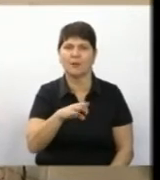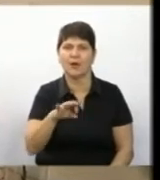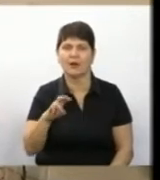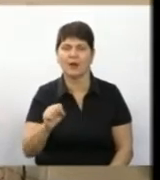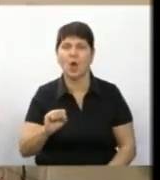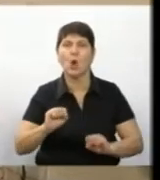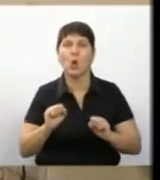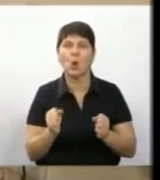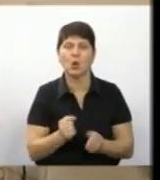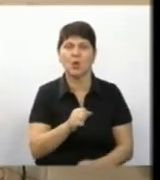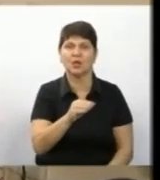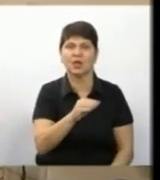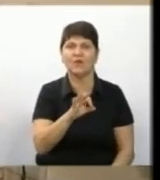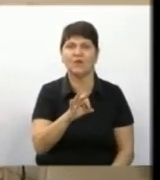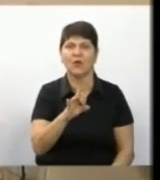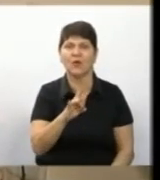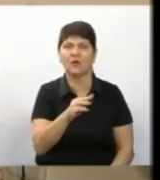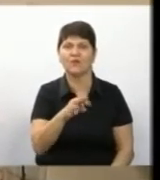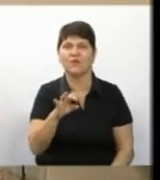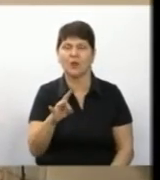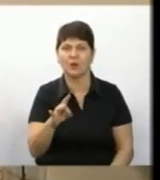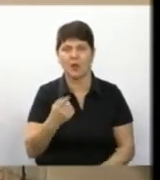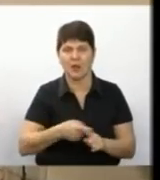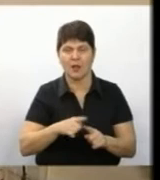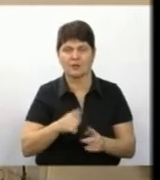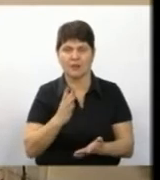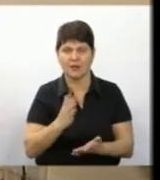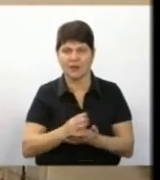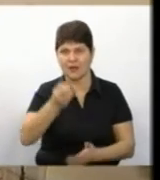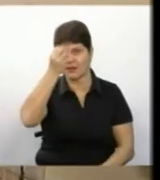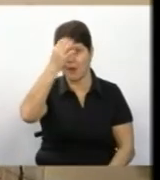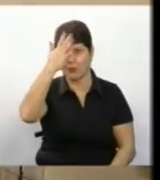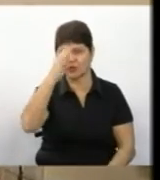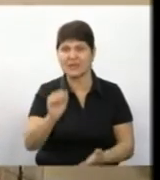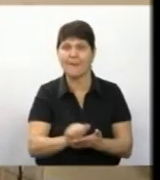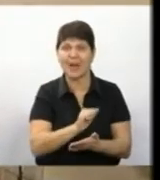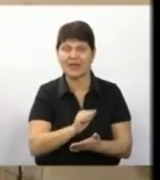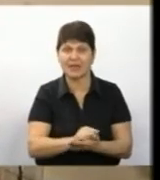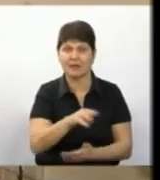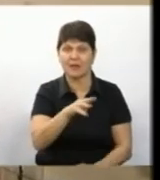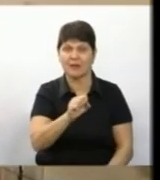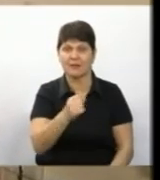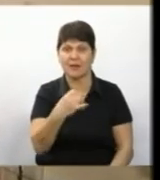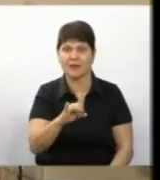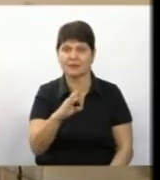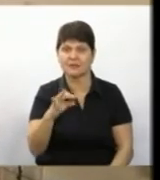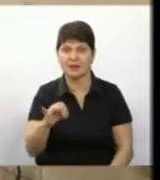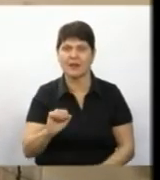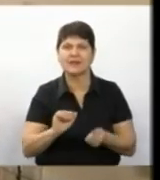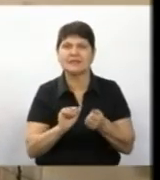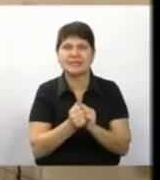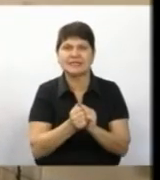то матеріал японський і тайський, і воно саме застигає на повітрі